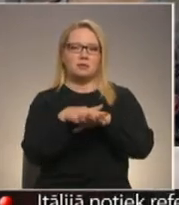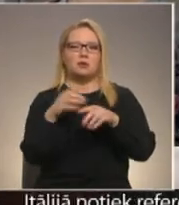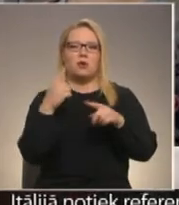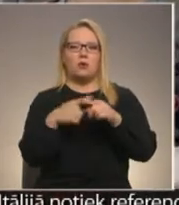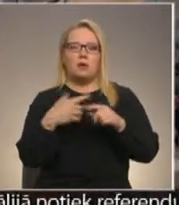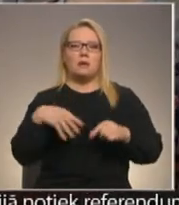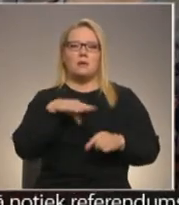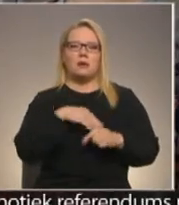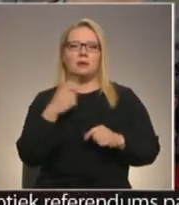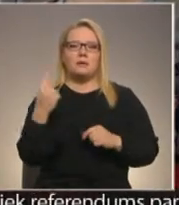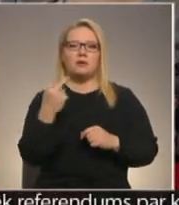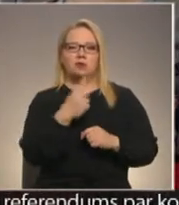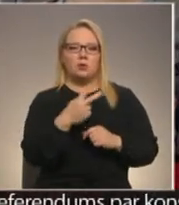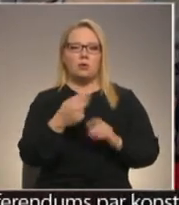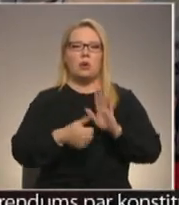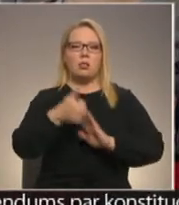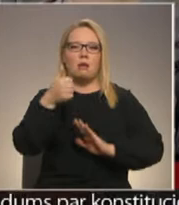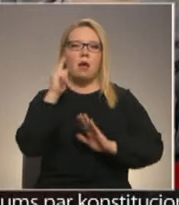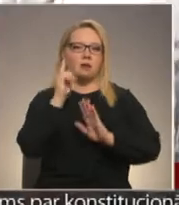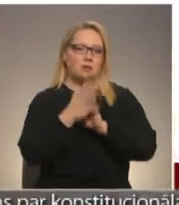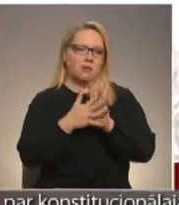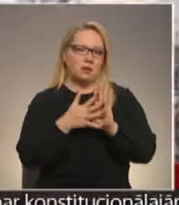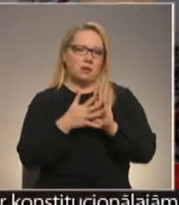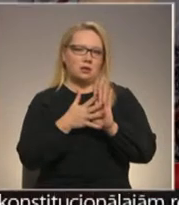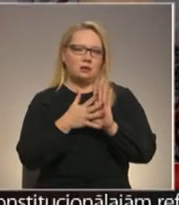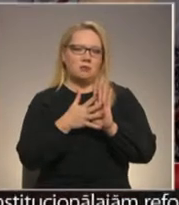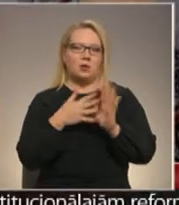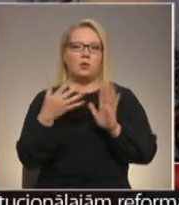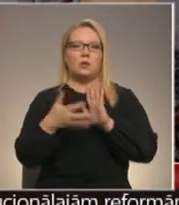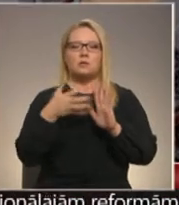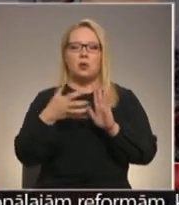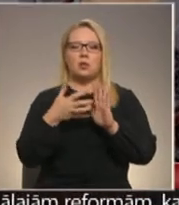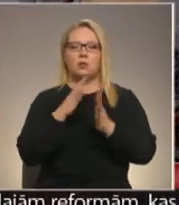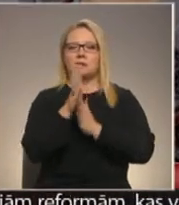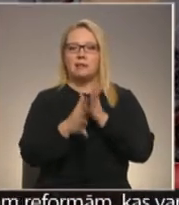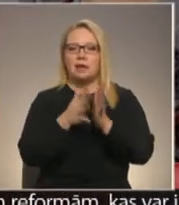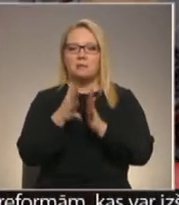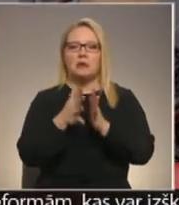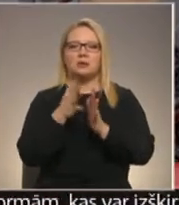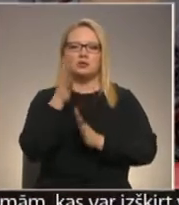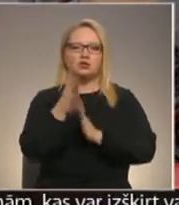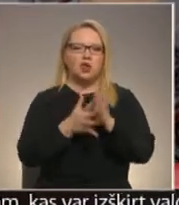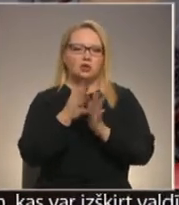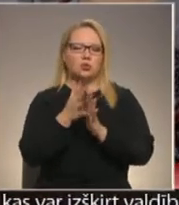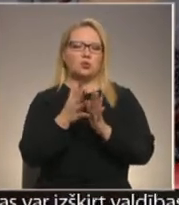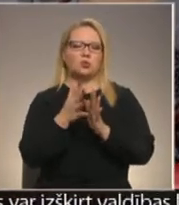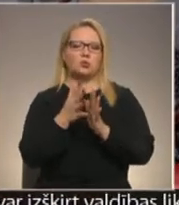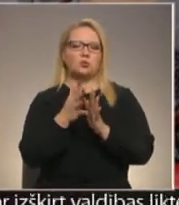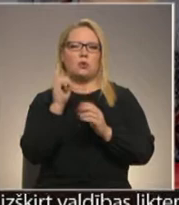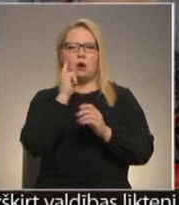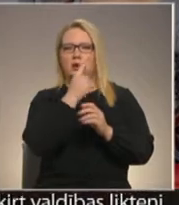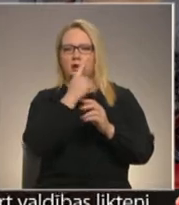un mēs viens otru labāk sapratīsim. Viņi izmanto zīme, žestus, acu